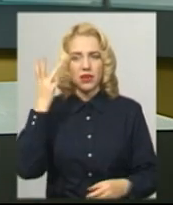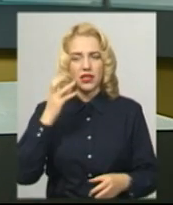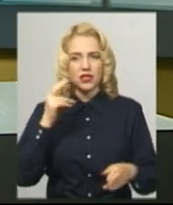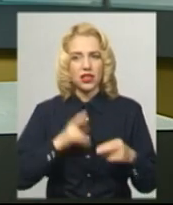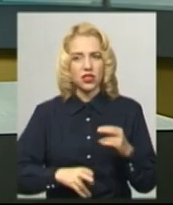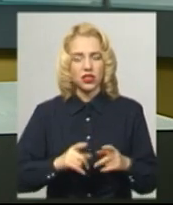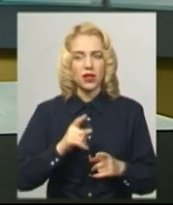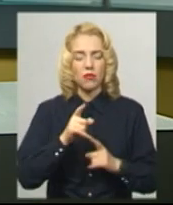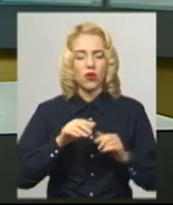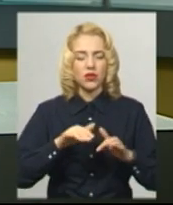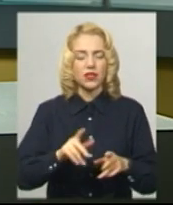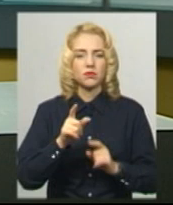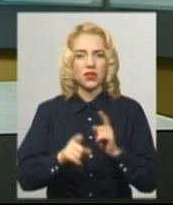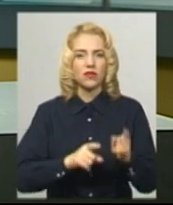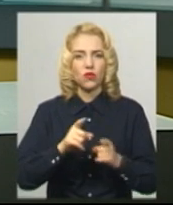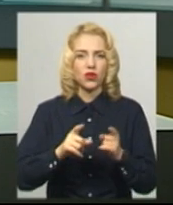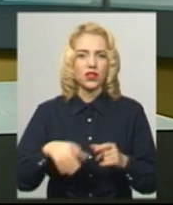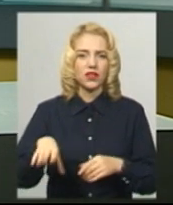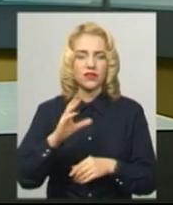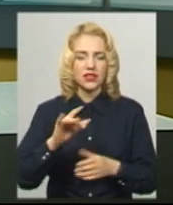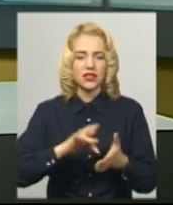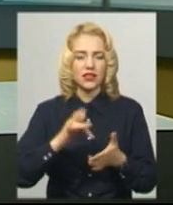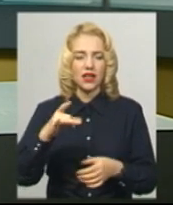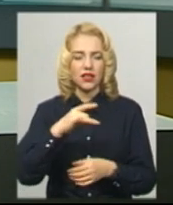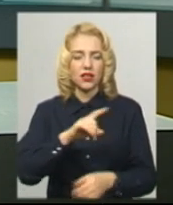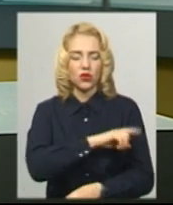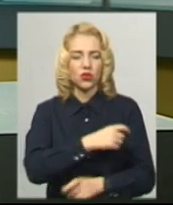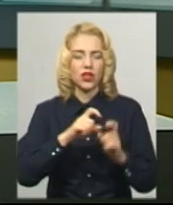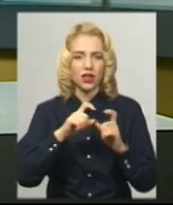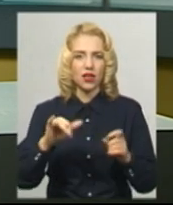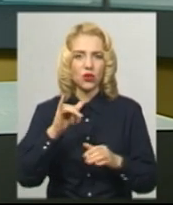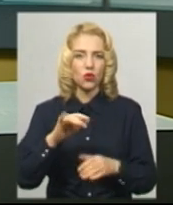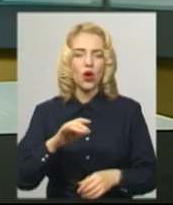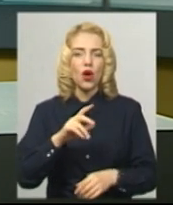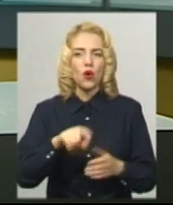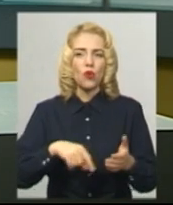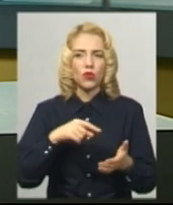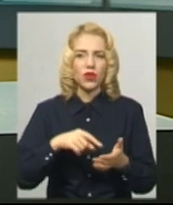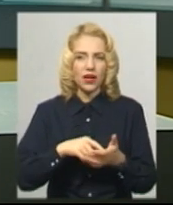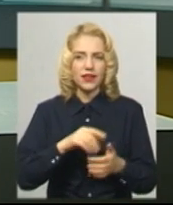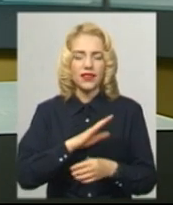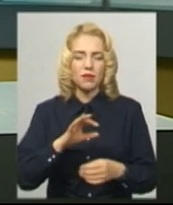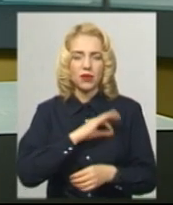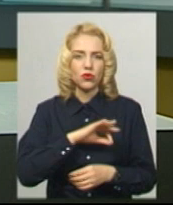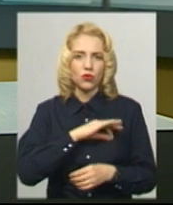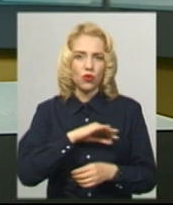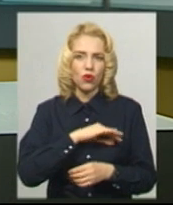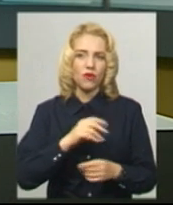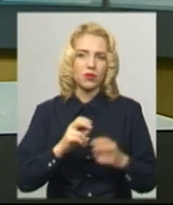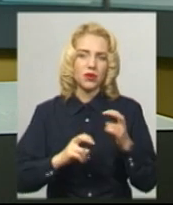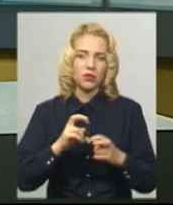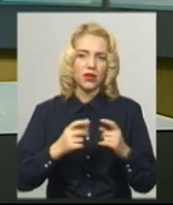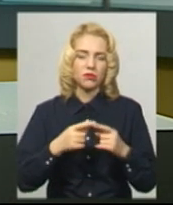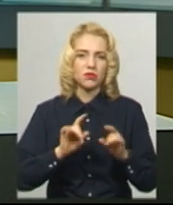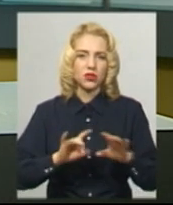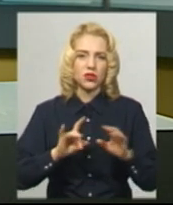процес перетворення усіх центральних районних лікарень у комунальні неприбуткові підприємства. Про це розповів директор департаменту охорони